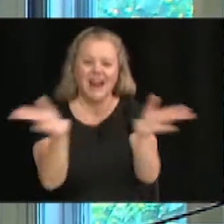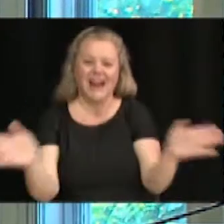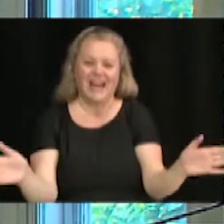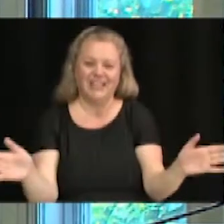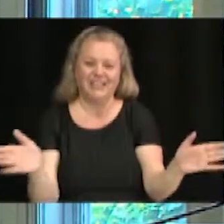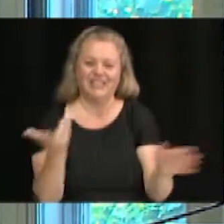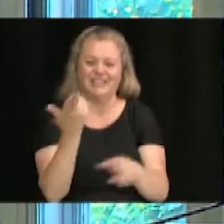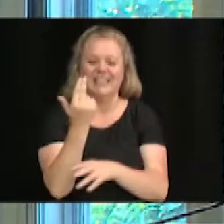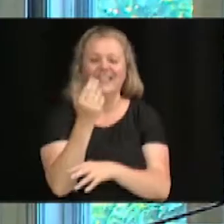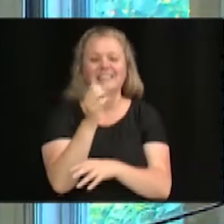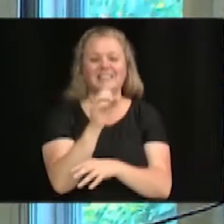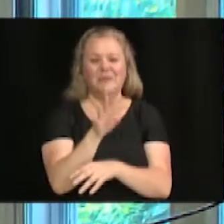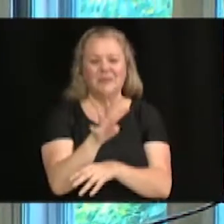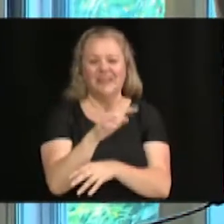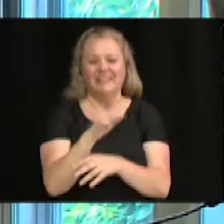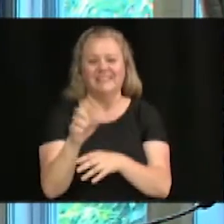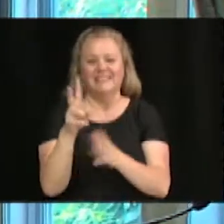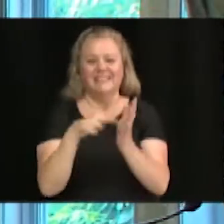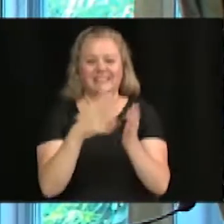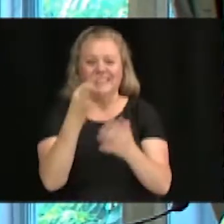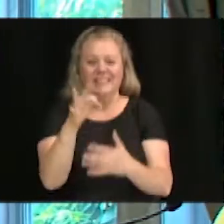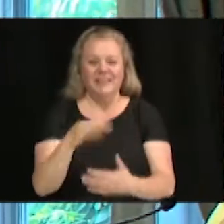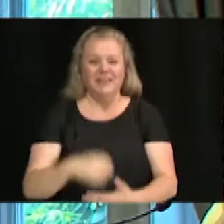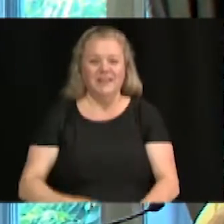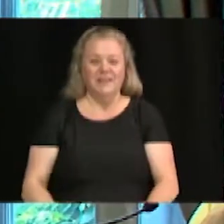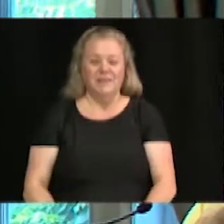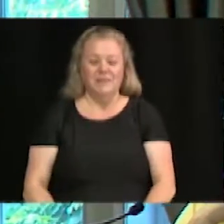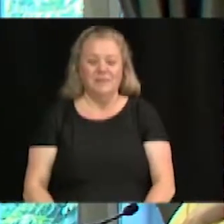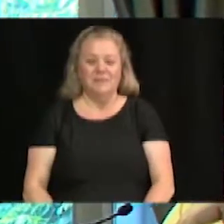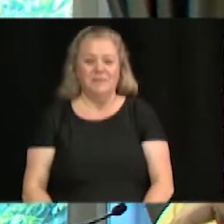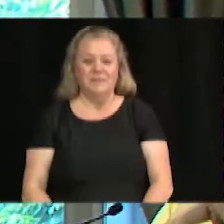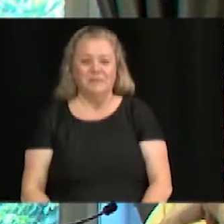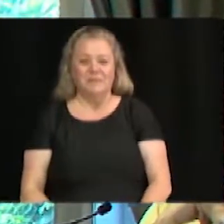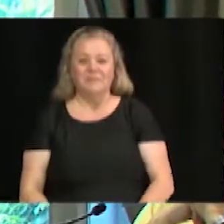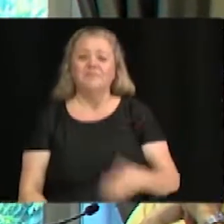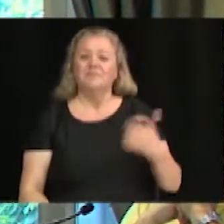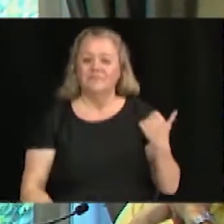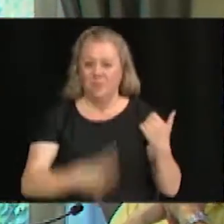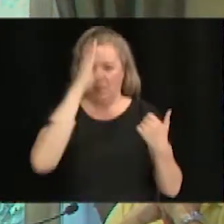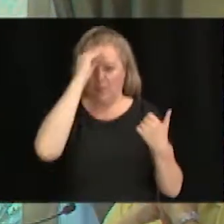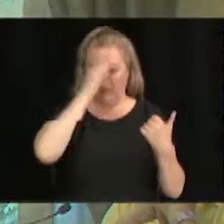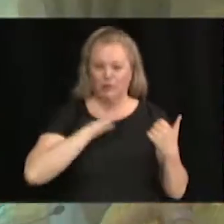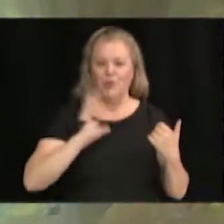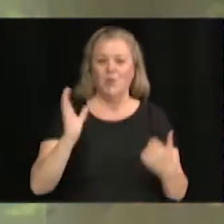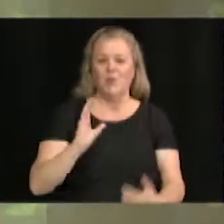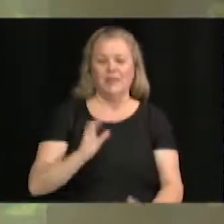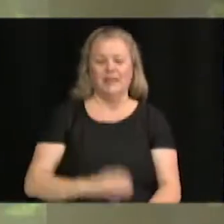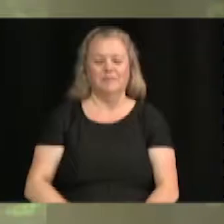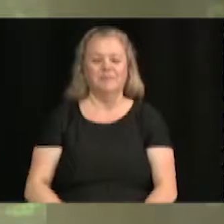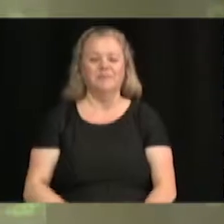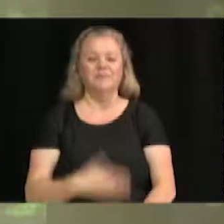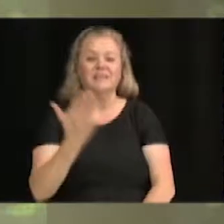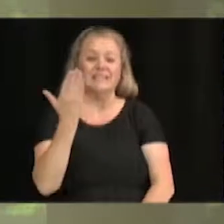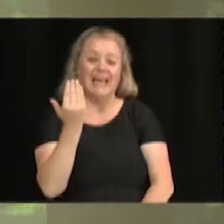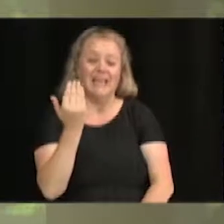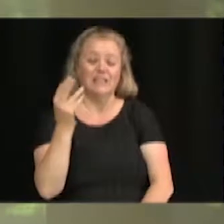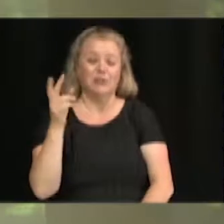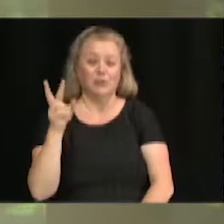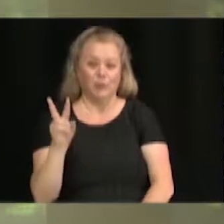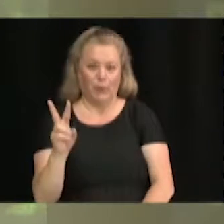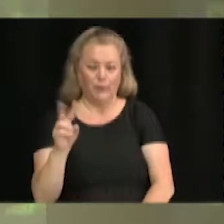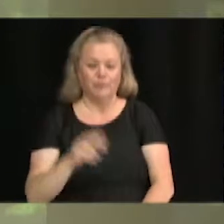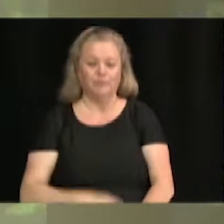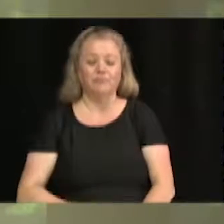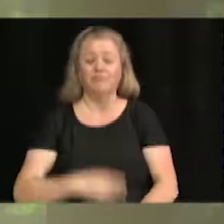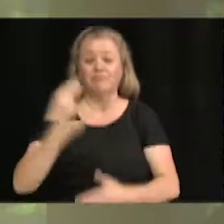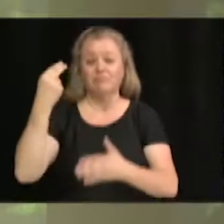-2019. Je vous ai donné l'avis de motion. Merci, M. Côté. 15.2. Renouvellement du contrat de